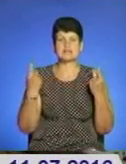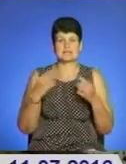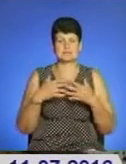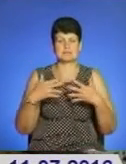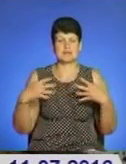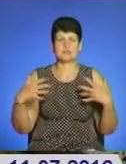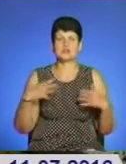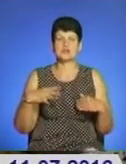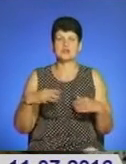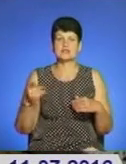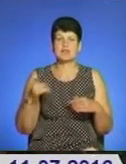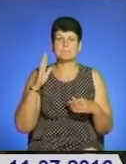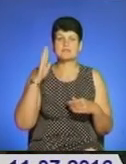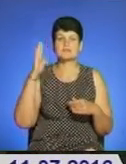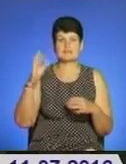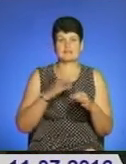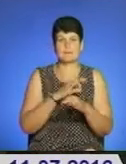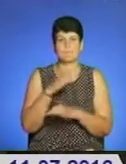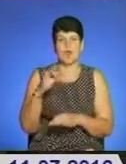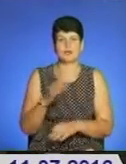Чекають від Тернополян перспективних проєктів.